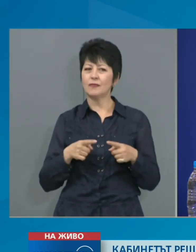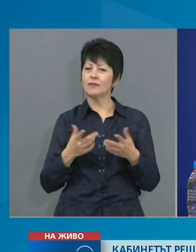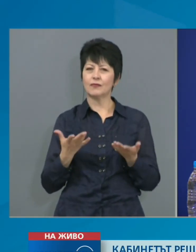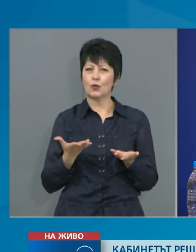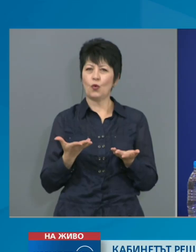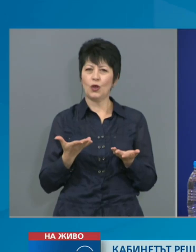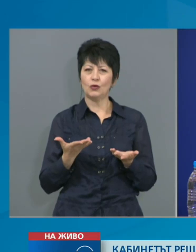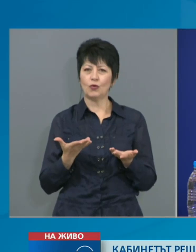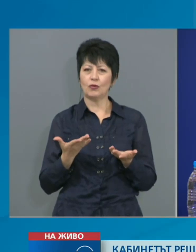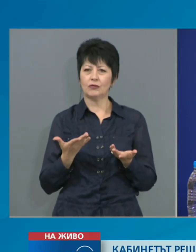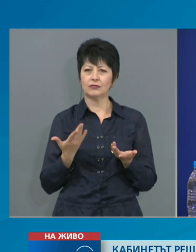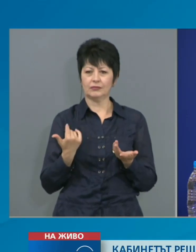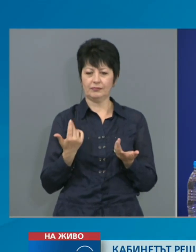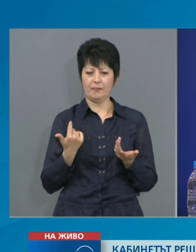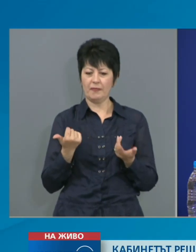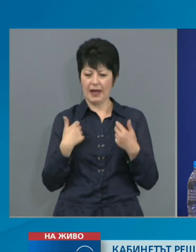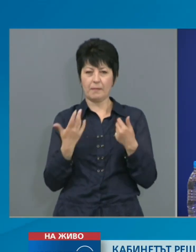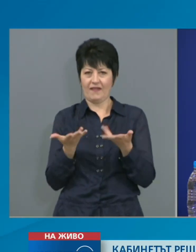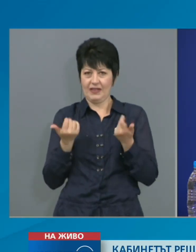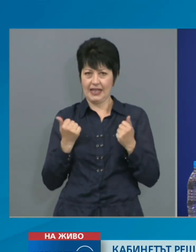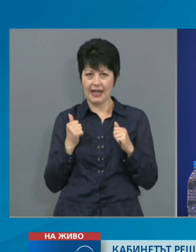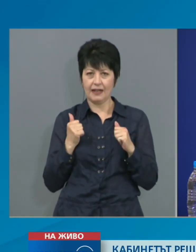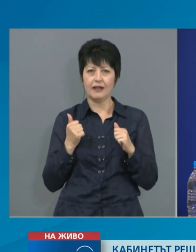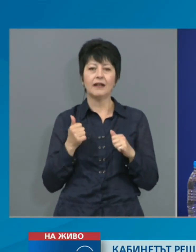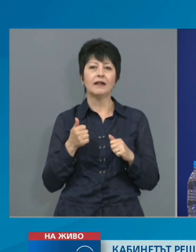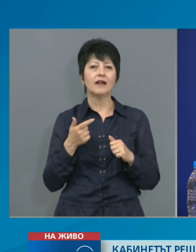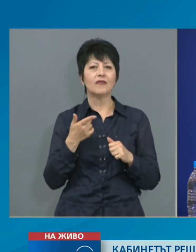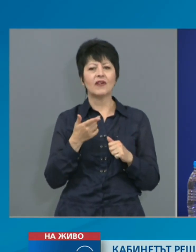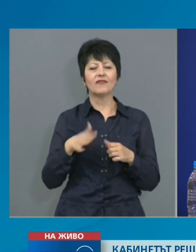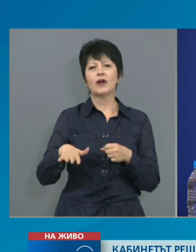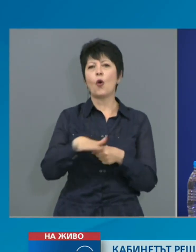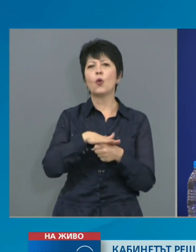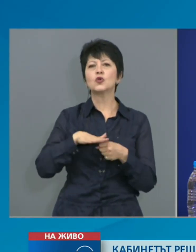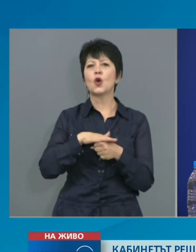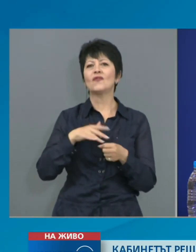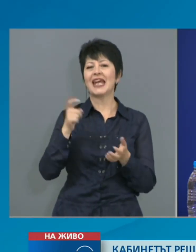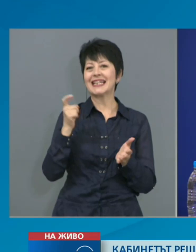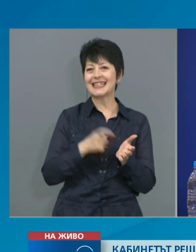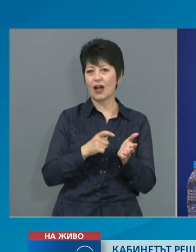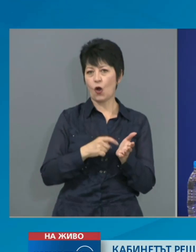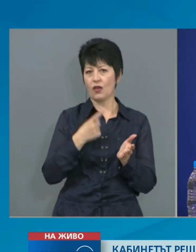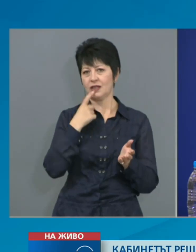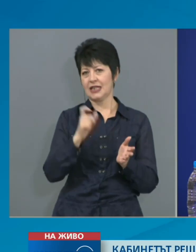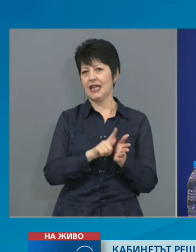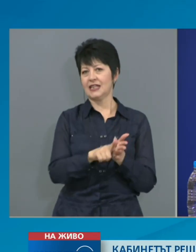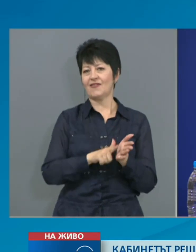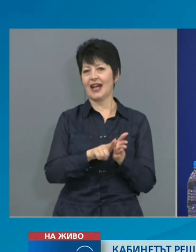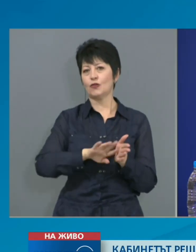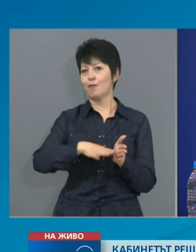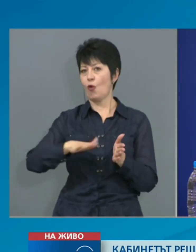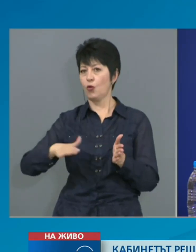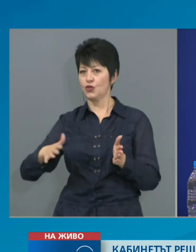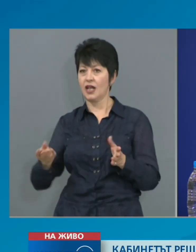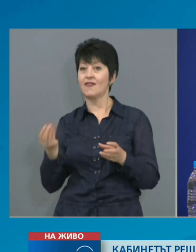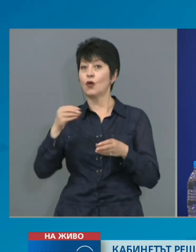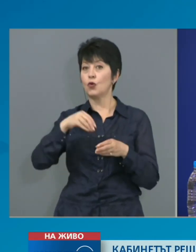предприяти в основния закон за извънредното положение, включително